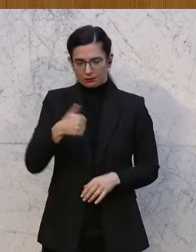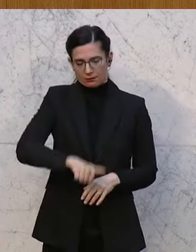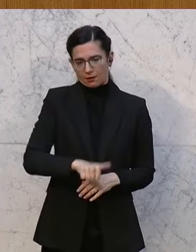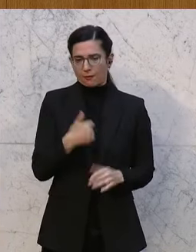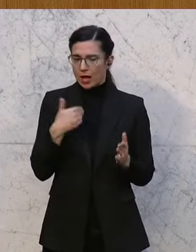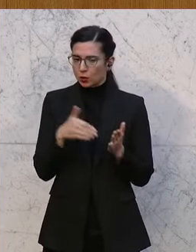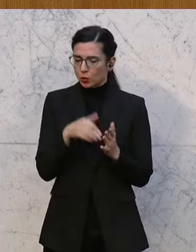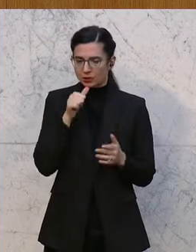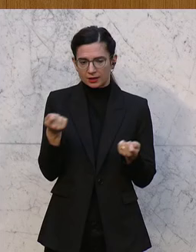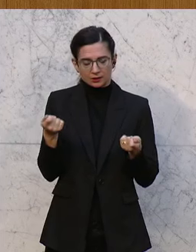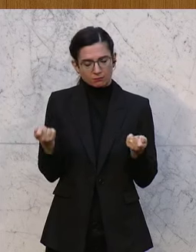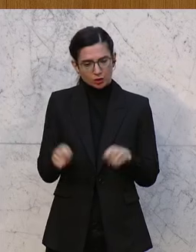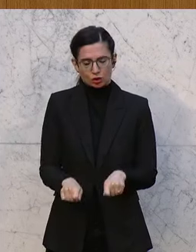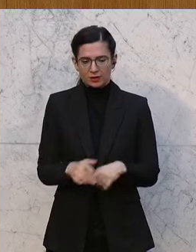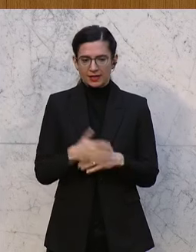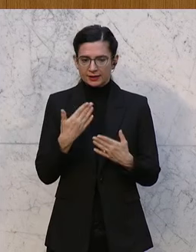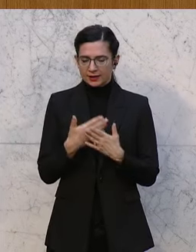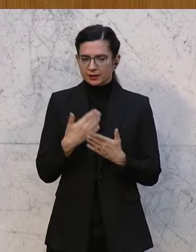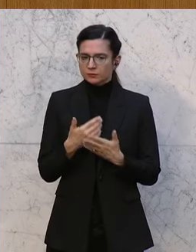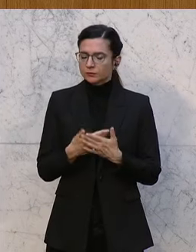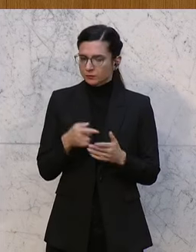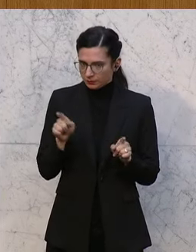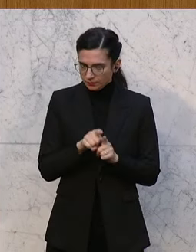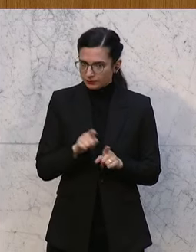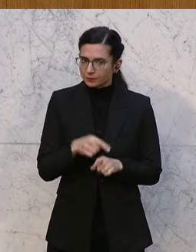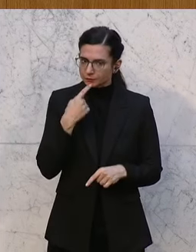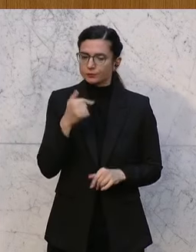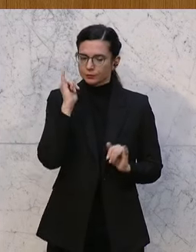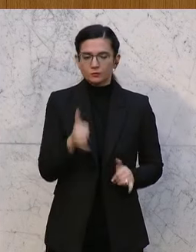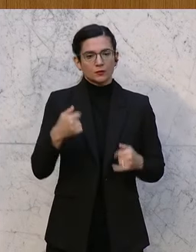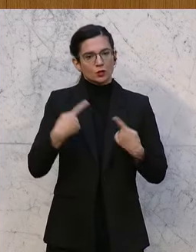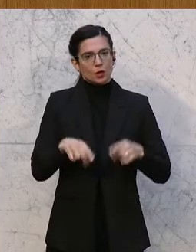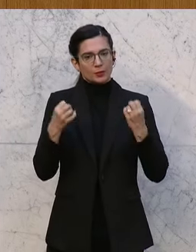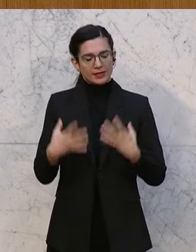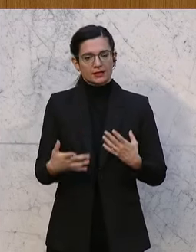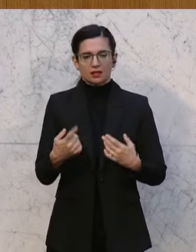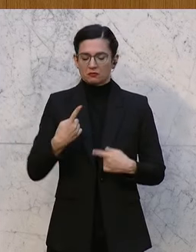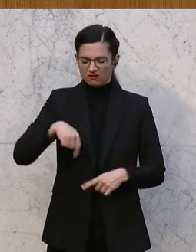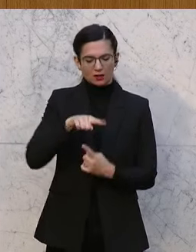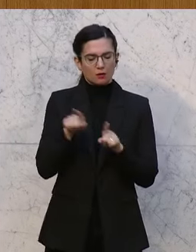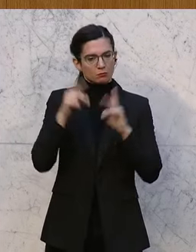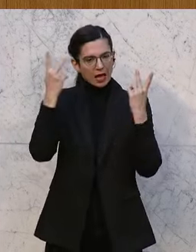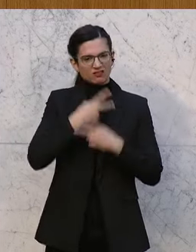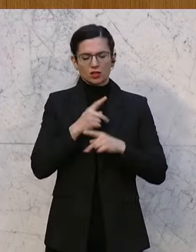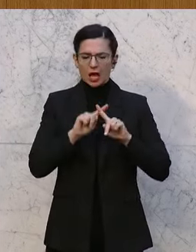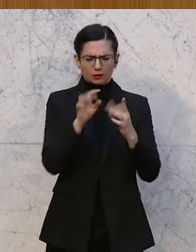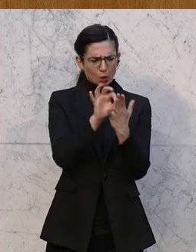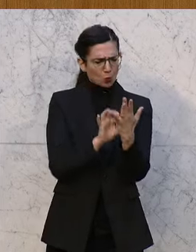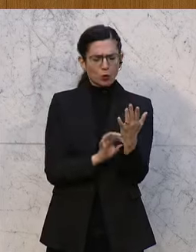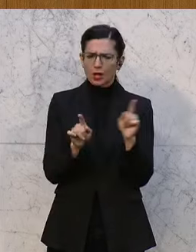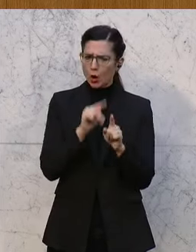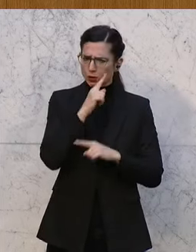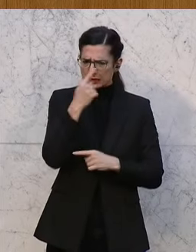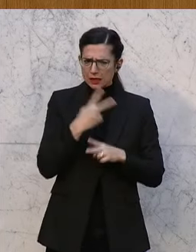nicht mitbeschlossen. Daher sind wir dafür, dass das passiert und werden heute auch zustimmen. Auch die anderen Punkte, die schon genannt wurden, sind